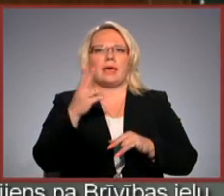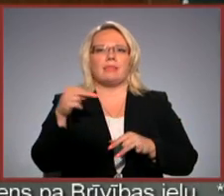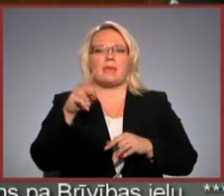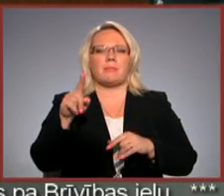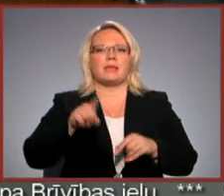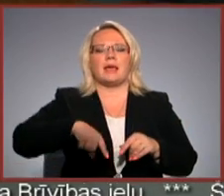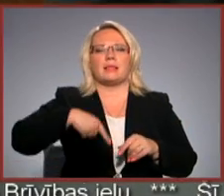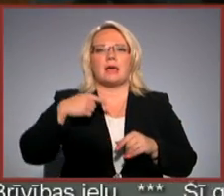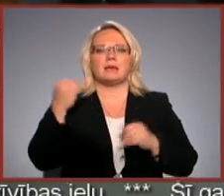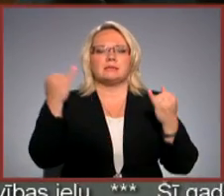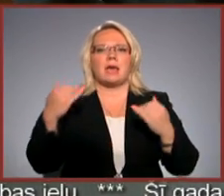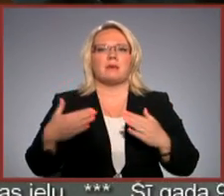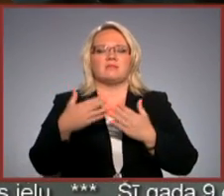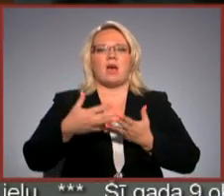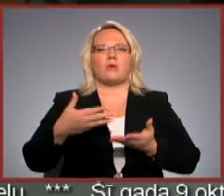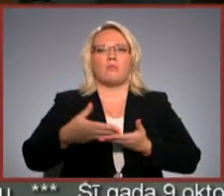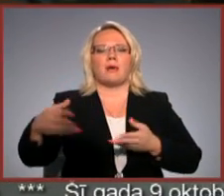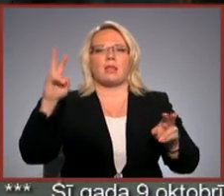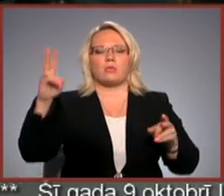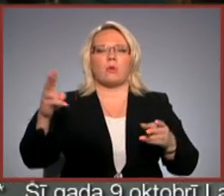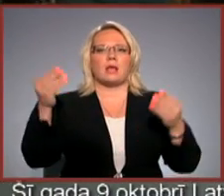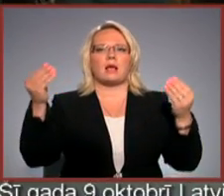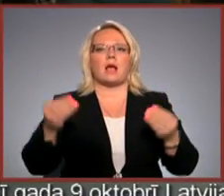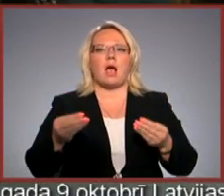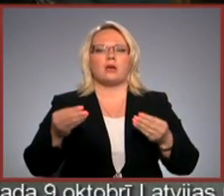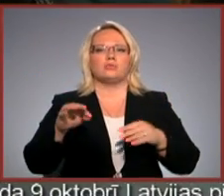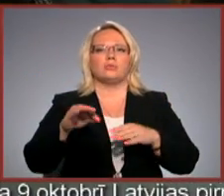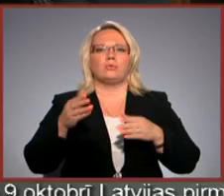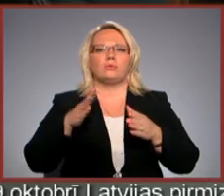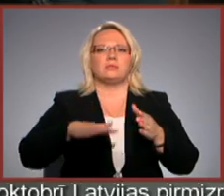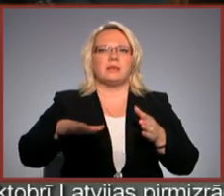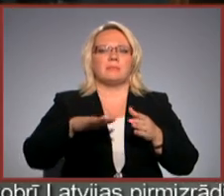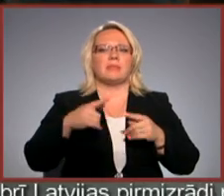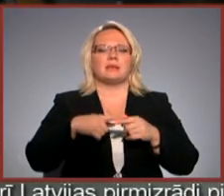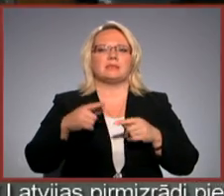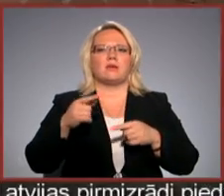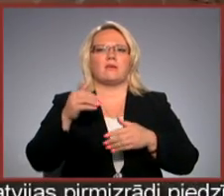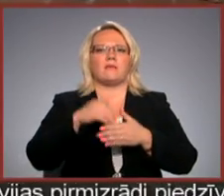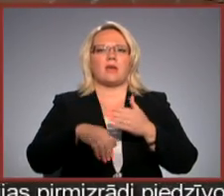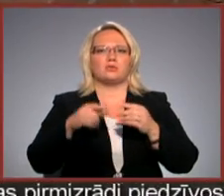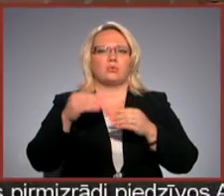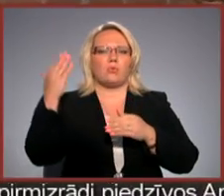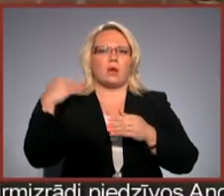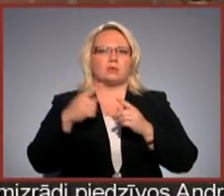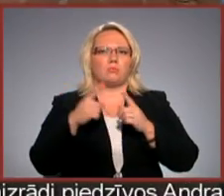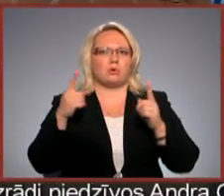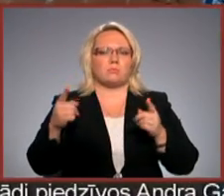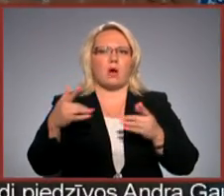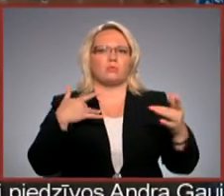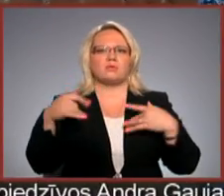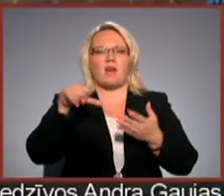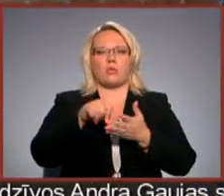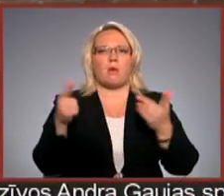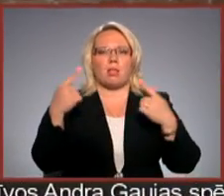ilgais Ziemassvētku mielasts notiek kādas dzimtas Ziemassvētku pusdienas 90 gadu ilgā vēstures posmā. Uzvedumu laikā uz